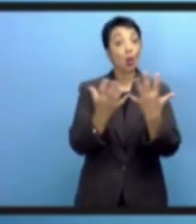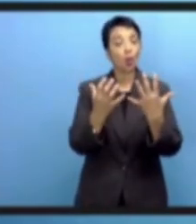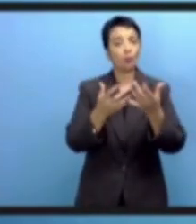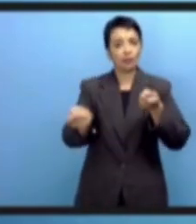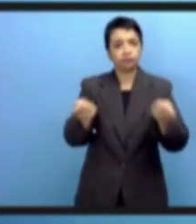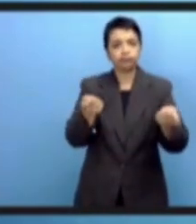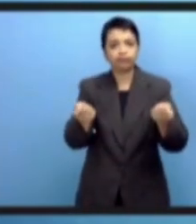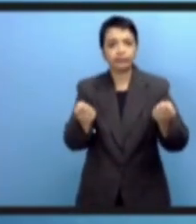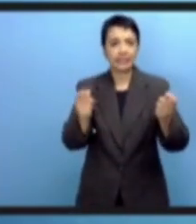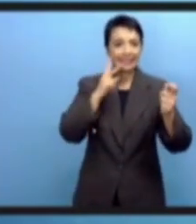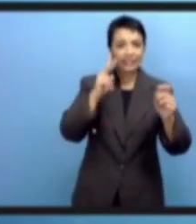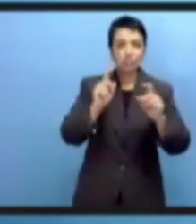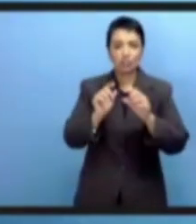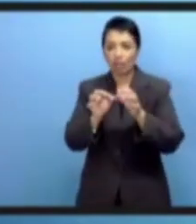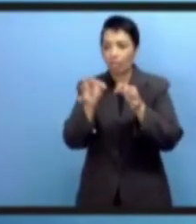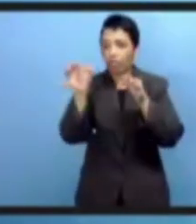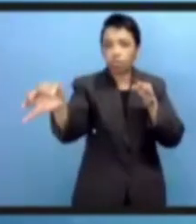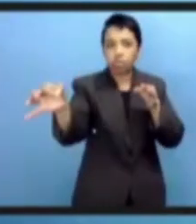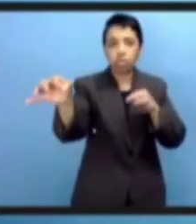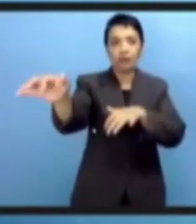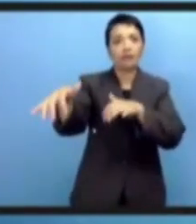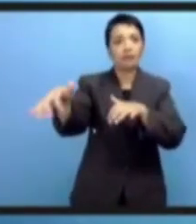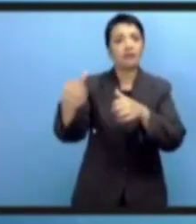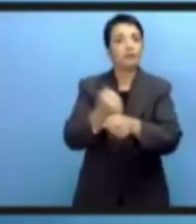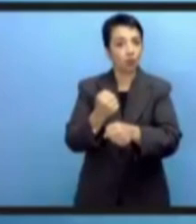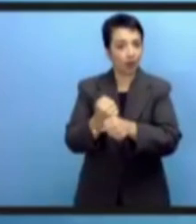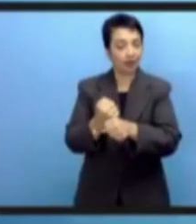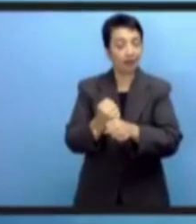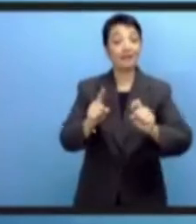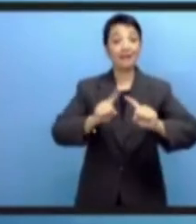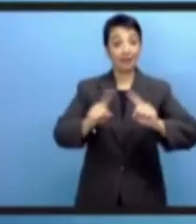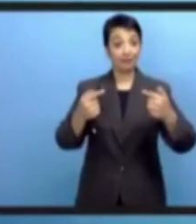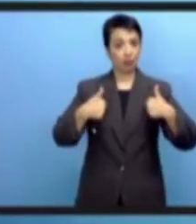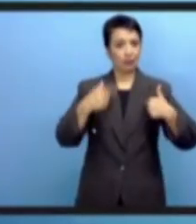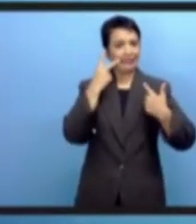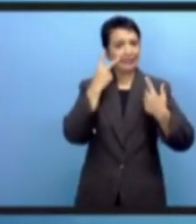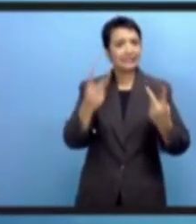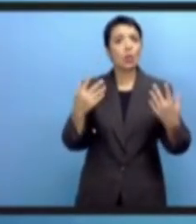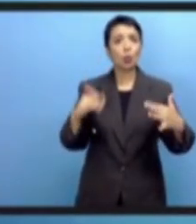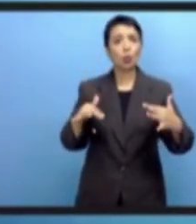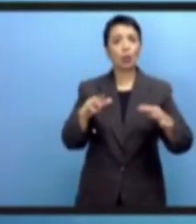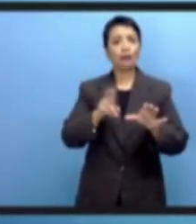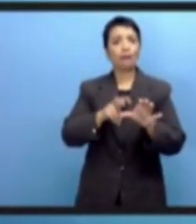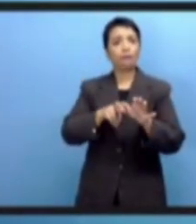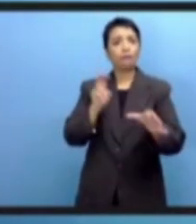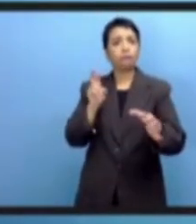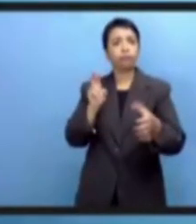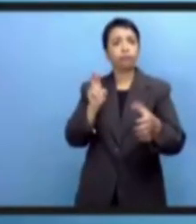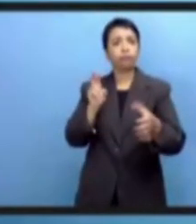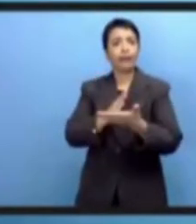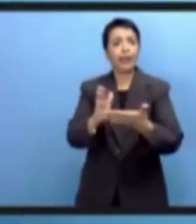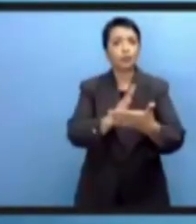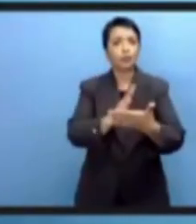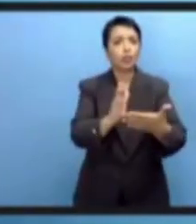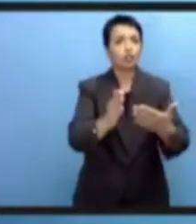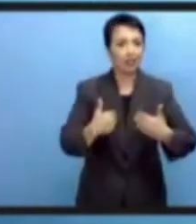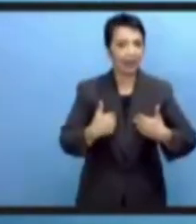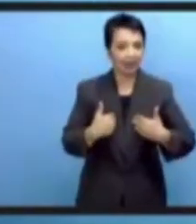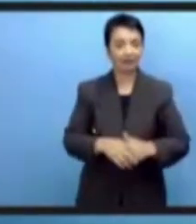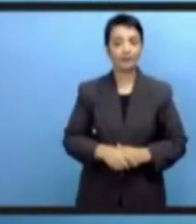дисбалансов и неравенства. Наша задача – делать так, чтобы у всех была возможность иметь доступ к интернету